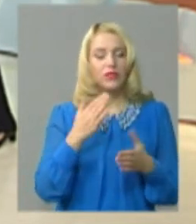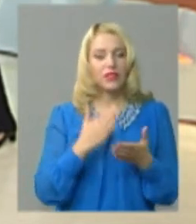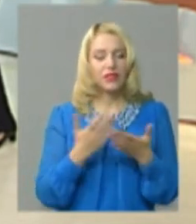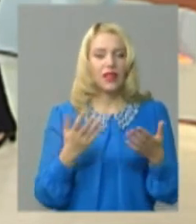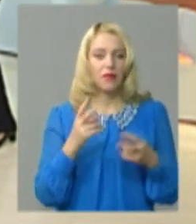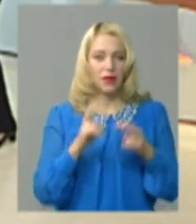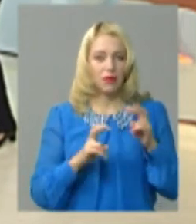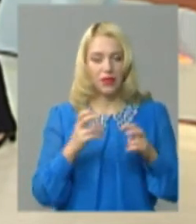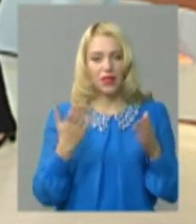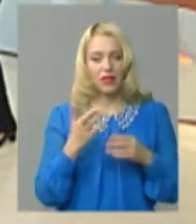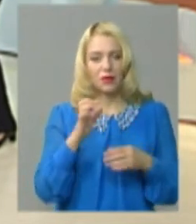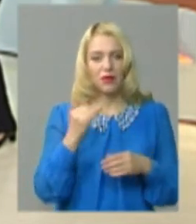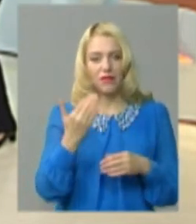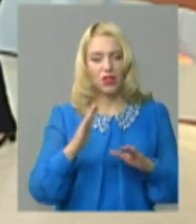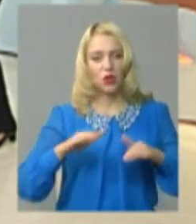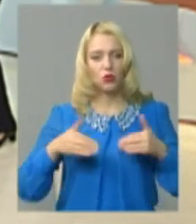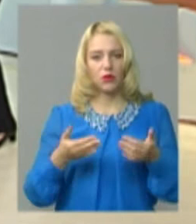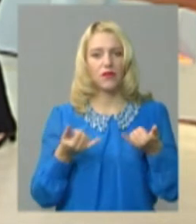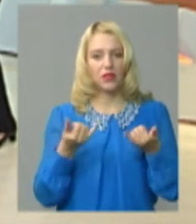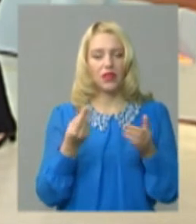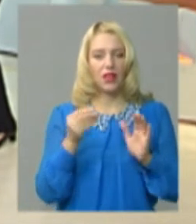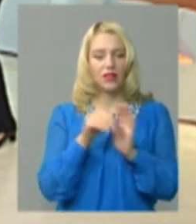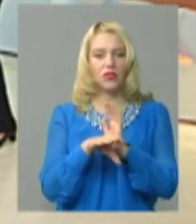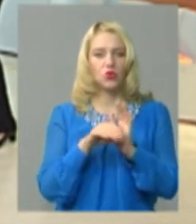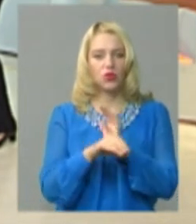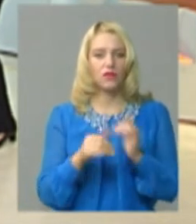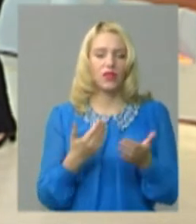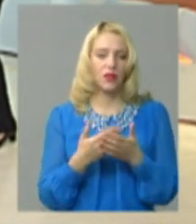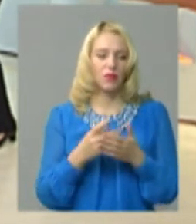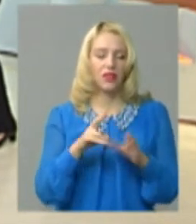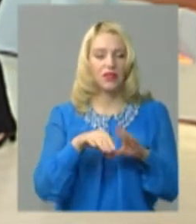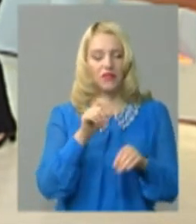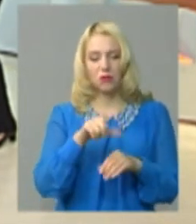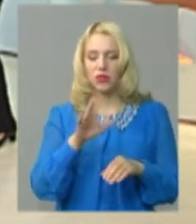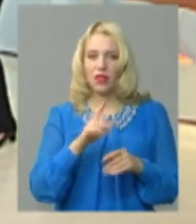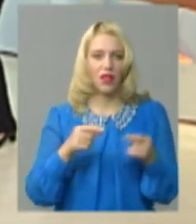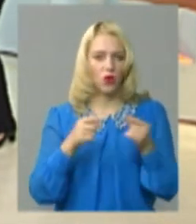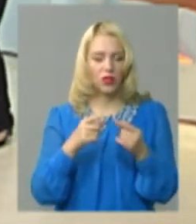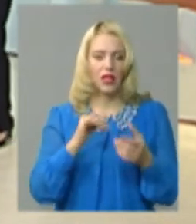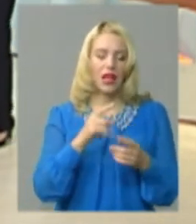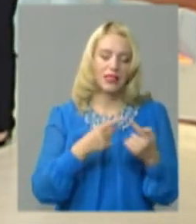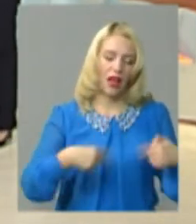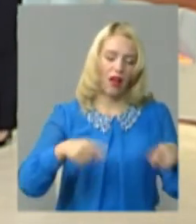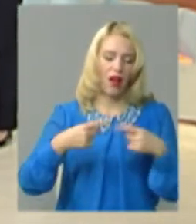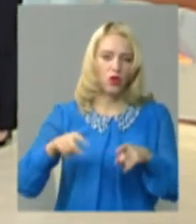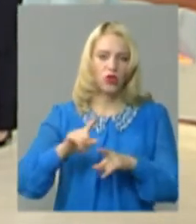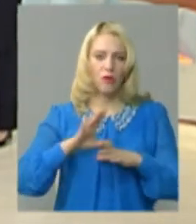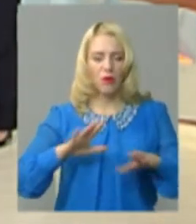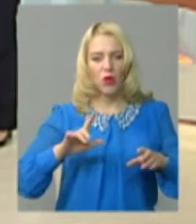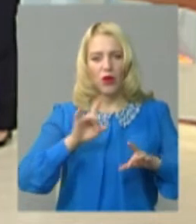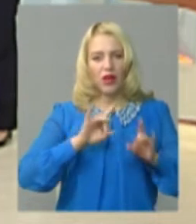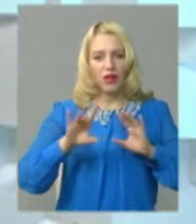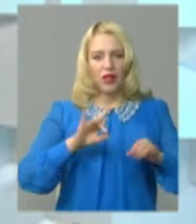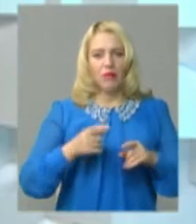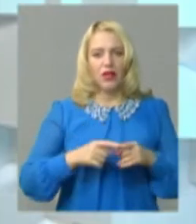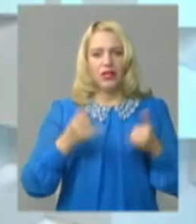підприємства, які б ви рекомендували для інвестування, наприклад, виборцям? Не конкретні, а за галузями, щоб не було реклами? Ну,